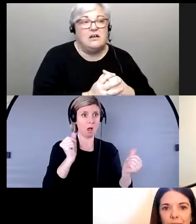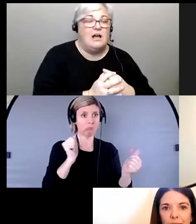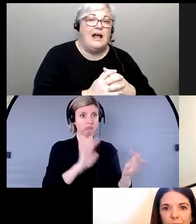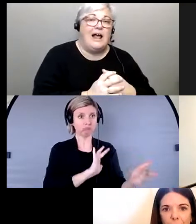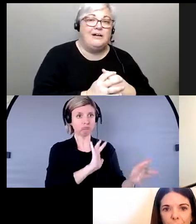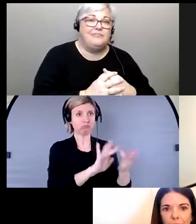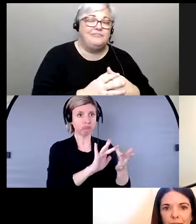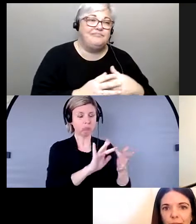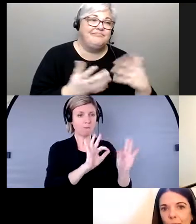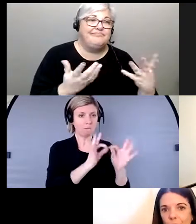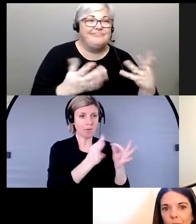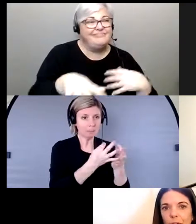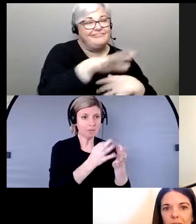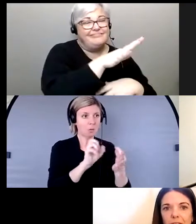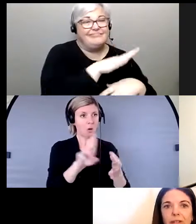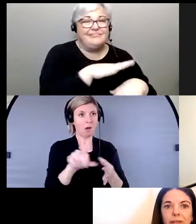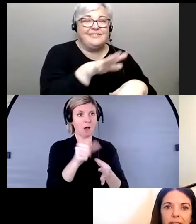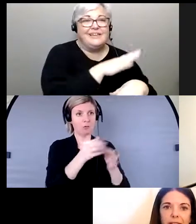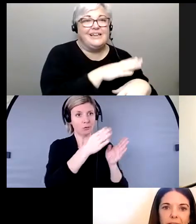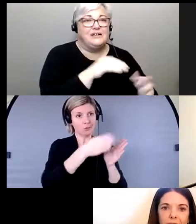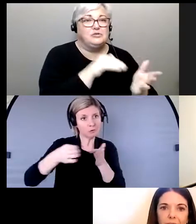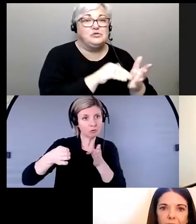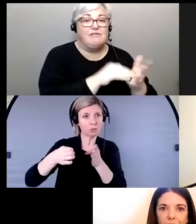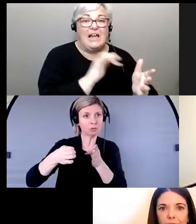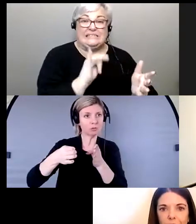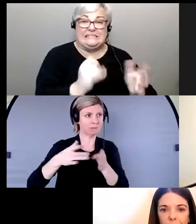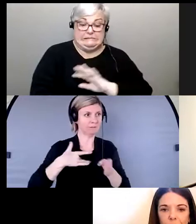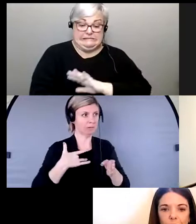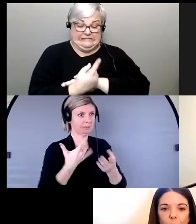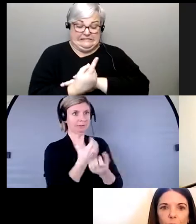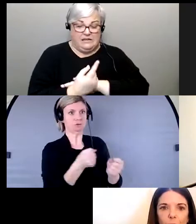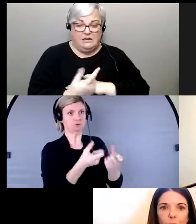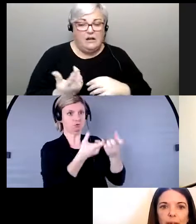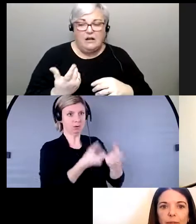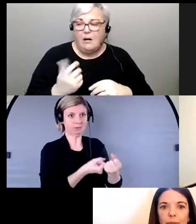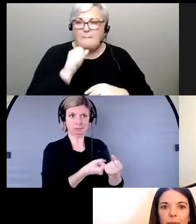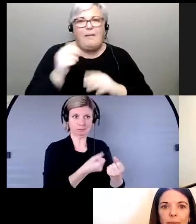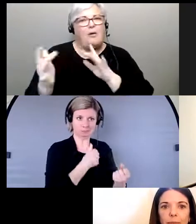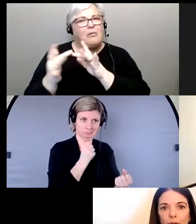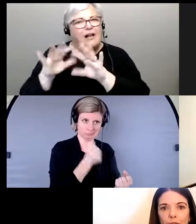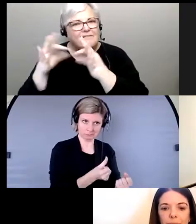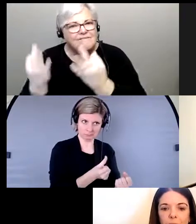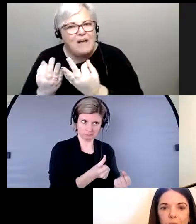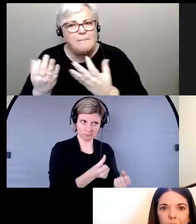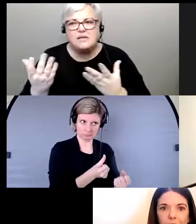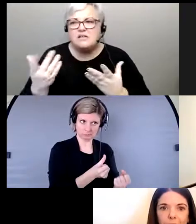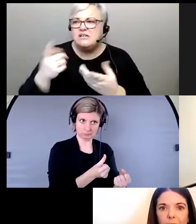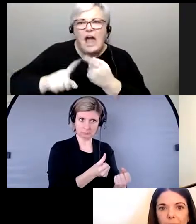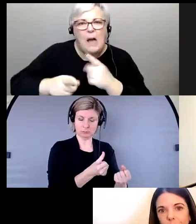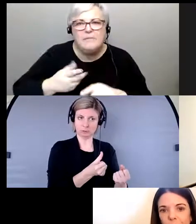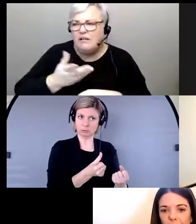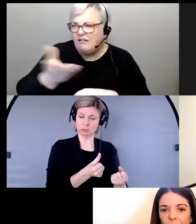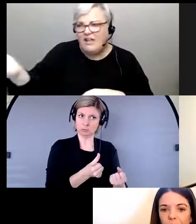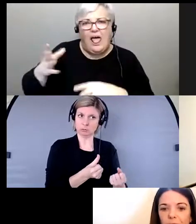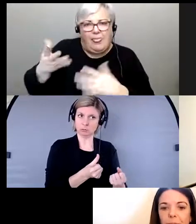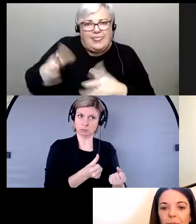ne font pas toujours appel à des familles ou à des amis qui sont sécuritaires pour elles. Donc, c'est une